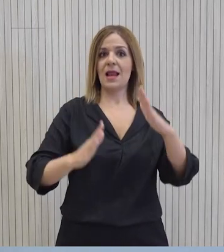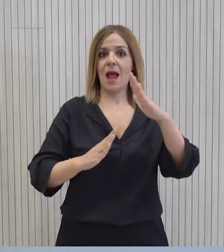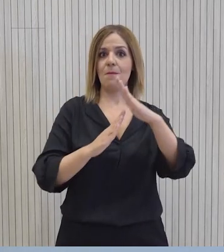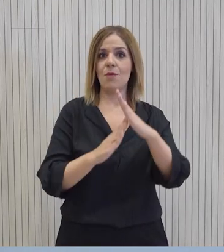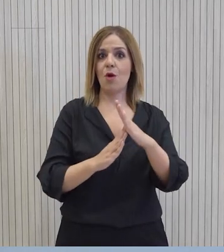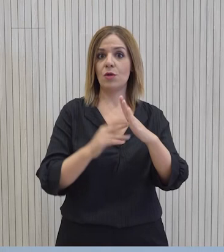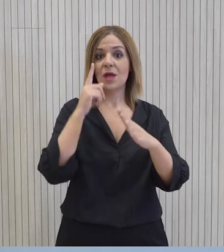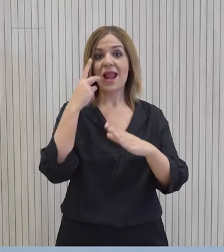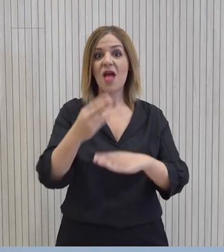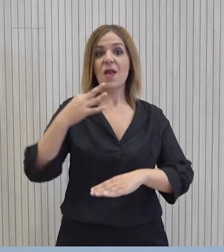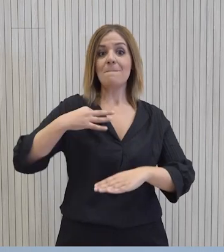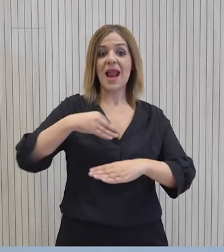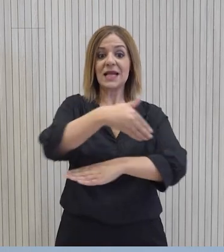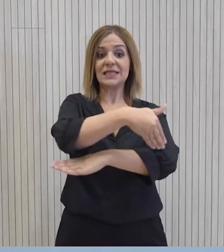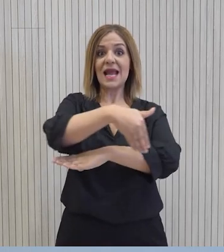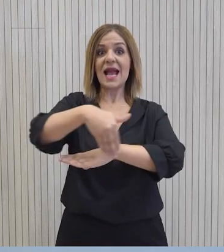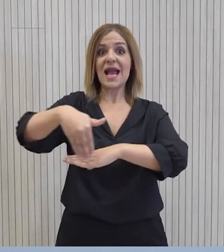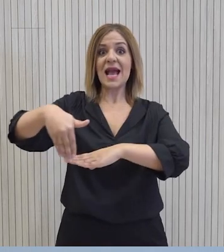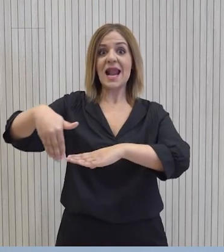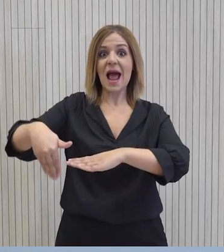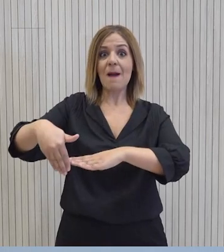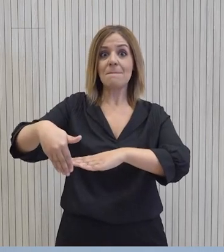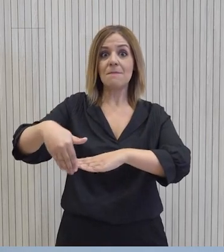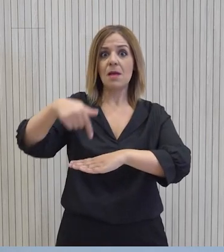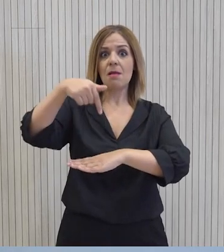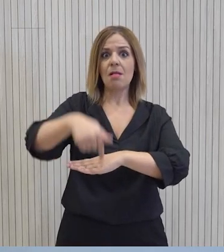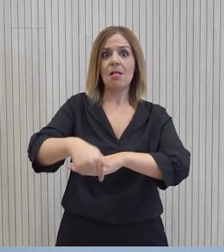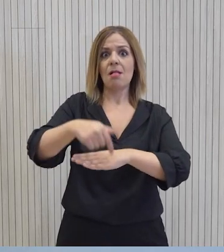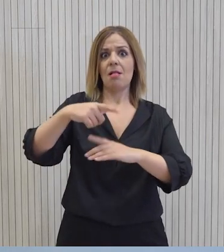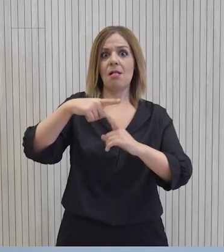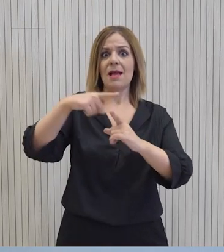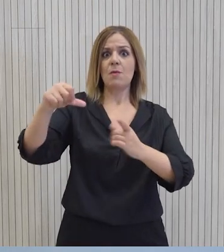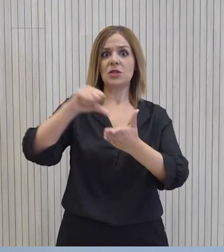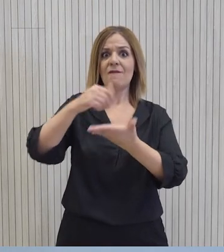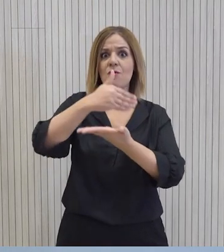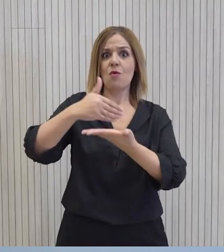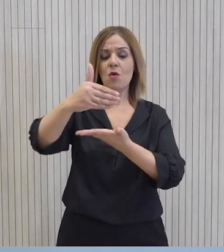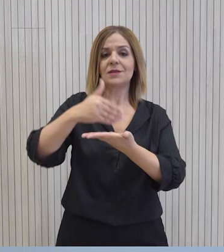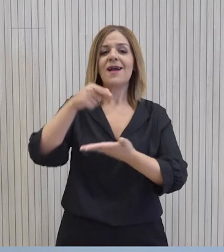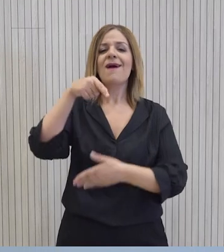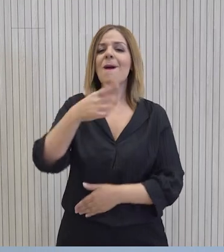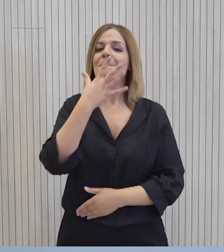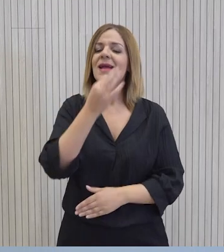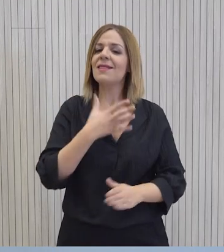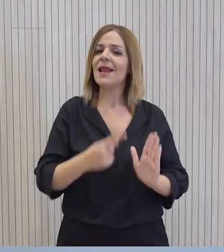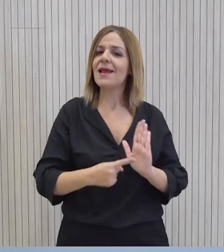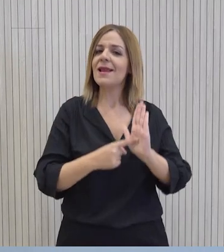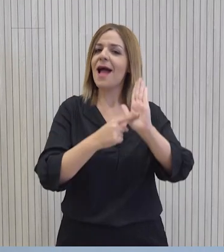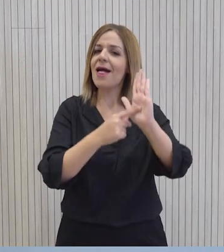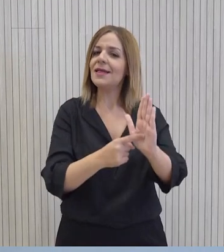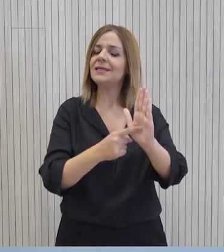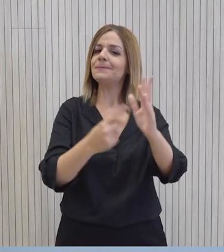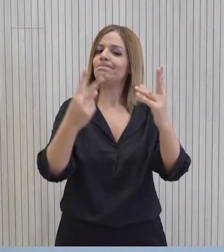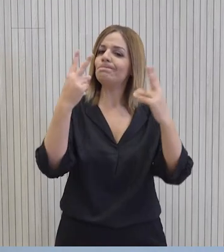ιδιαίτερα κατά μήκος της γραμμής κατάπαυσης πυρός στην τελευταία μοιρασμένη πρωτεύουσα της Ευρώπης, είναι και συμβολική, αλλά και εξόχως